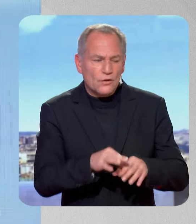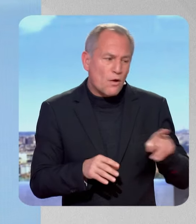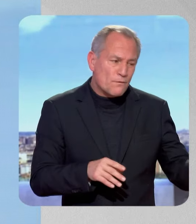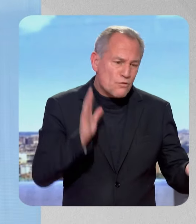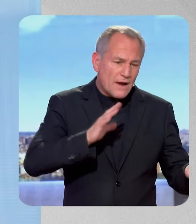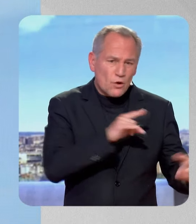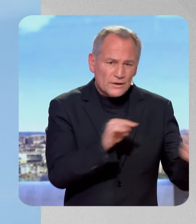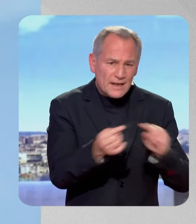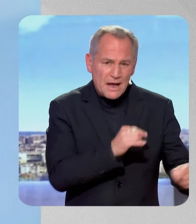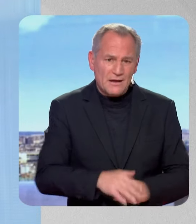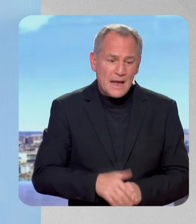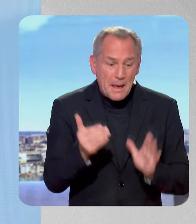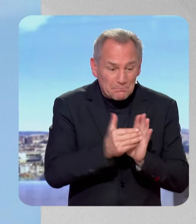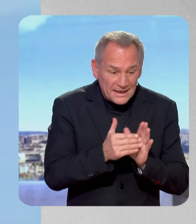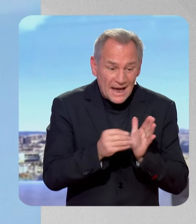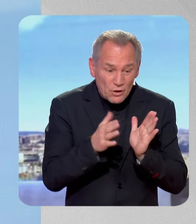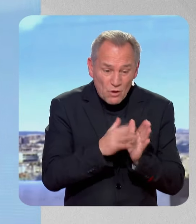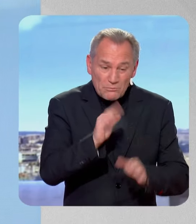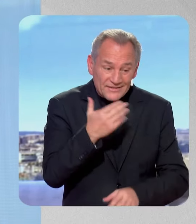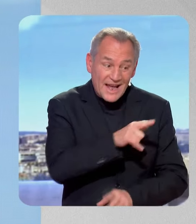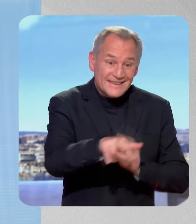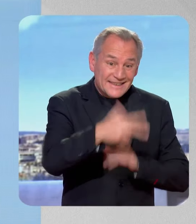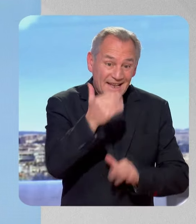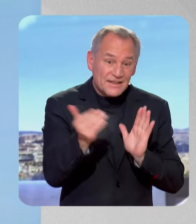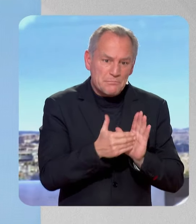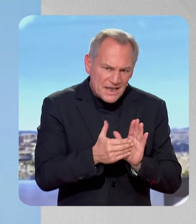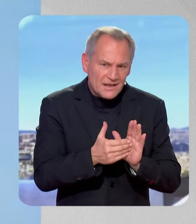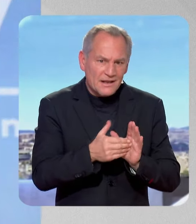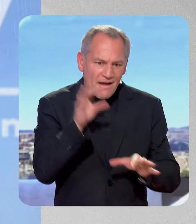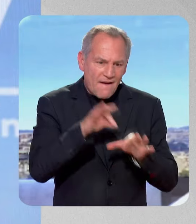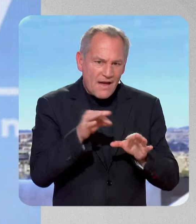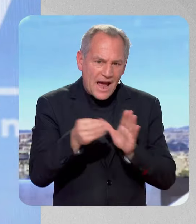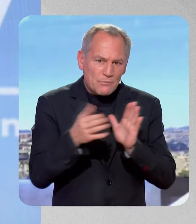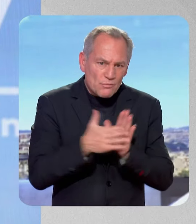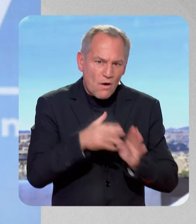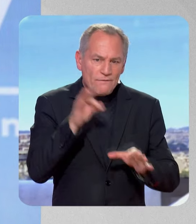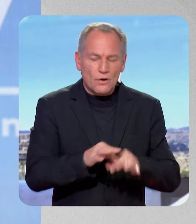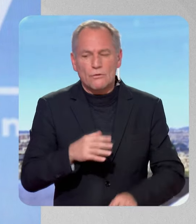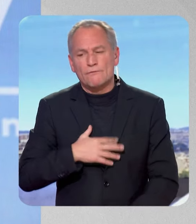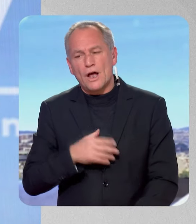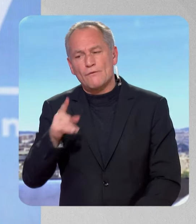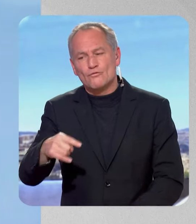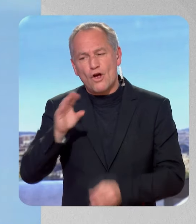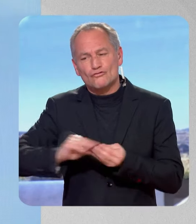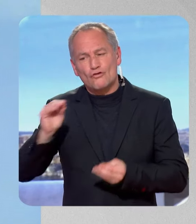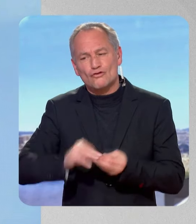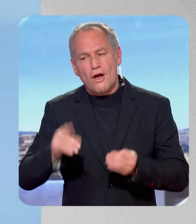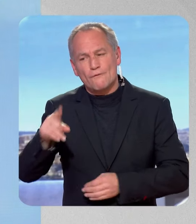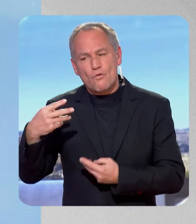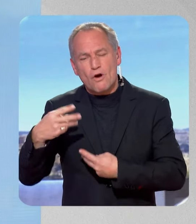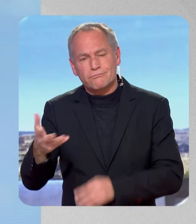000 amendements, vous en aviez déposé 13 000. Est-ce que ce n pas l'hôpital qui se moque de la charité ? Elle est vraiment caricaturale, votre question. Vous savez pourquoi ? Vous